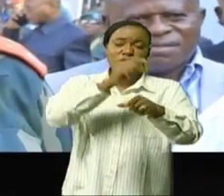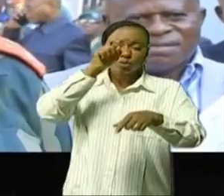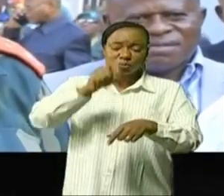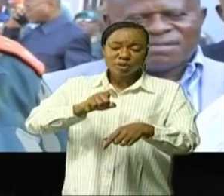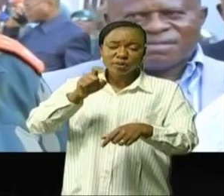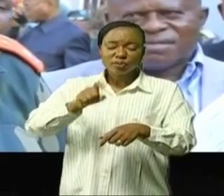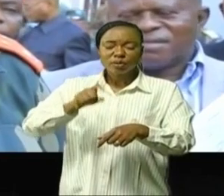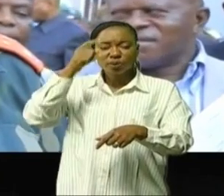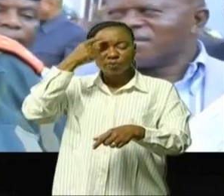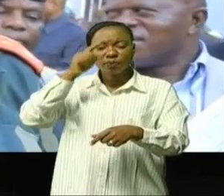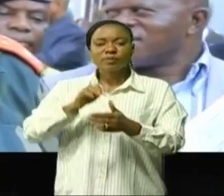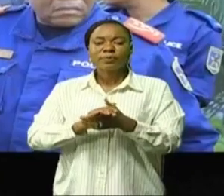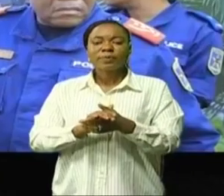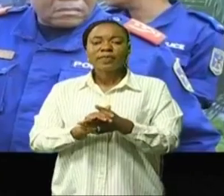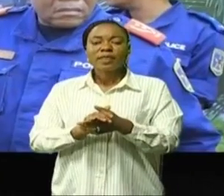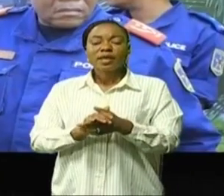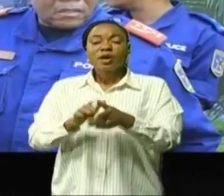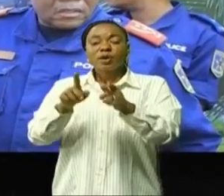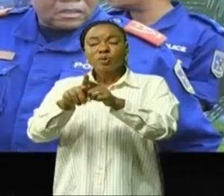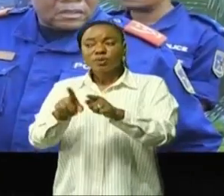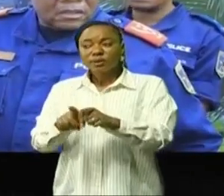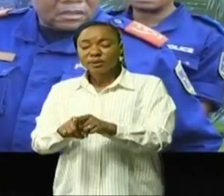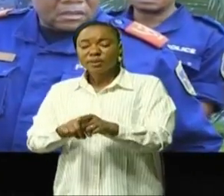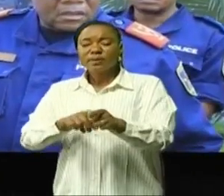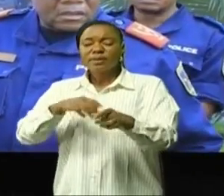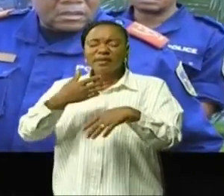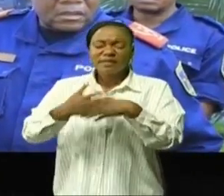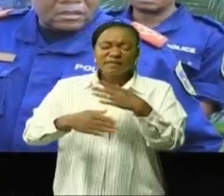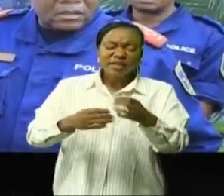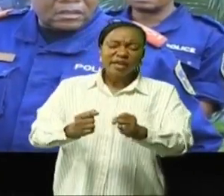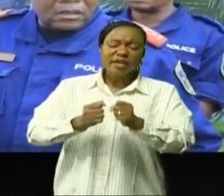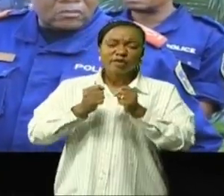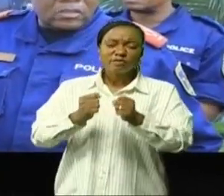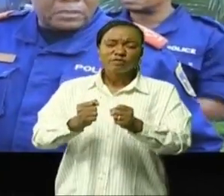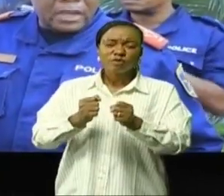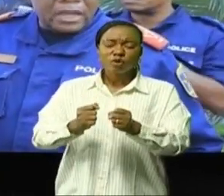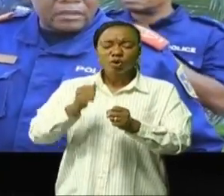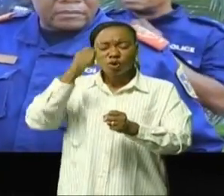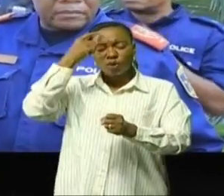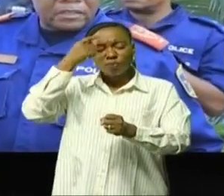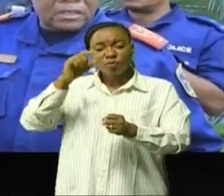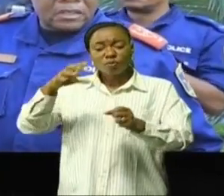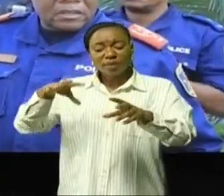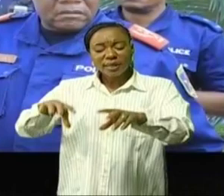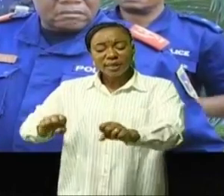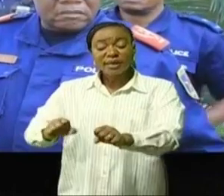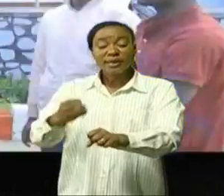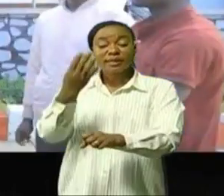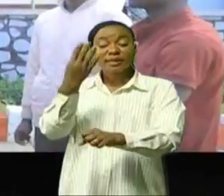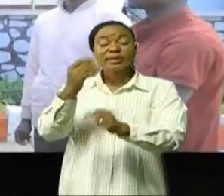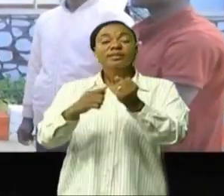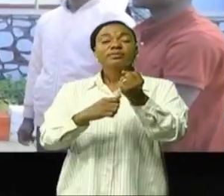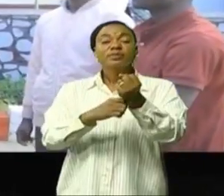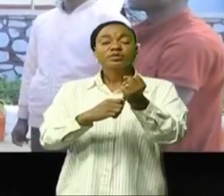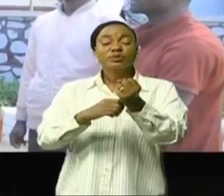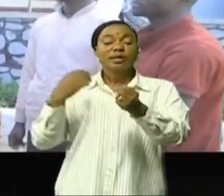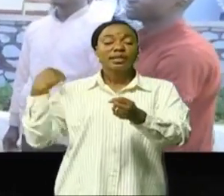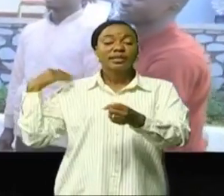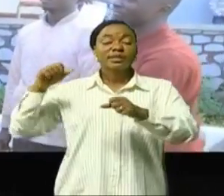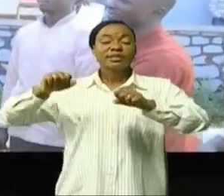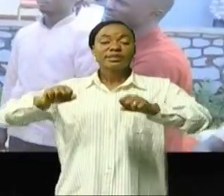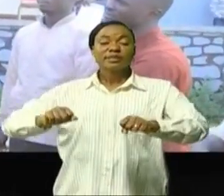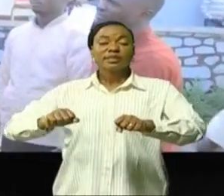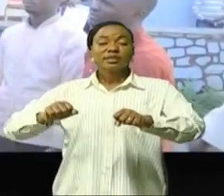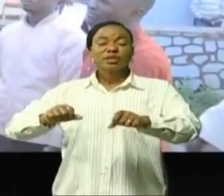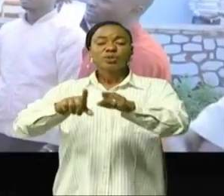lieutenant général Nubouyankachamadjouni ont abattu un travail de titan à cette période de l'état de siège dans la traque contre les